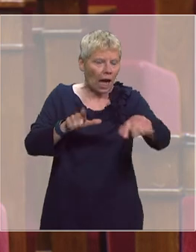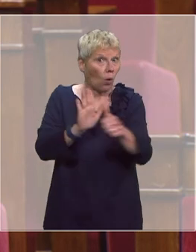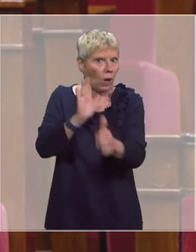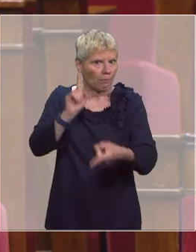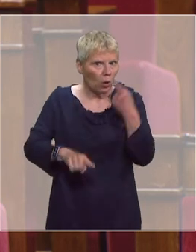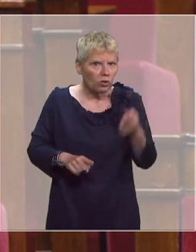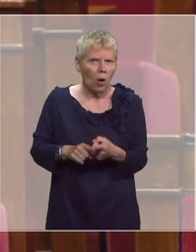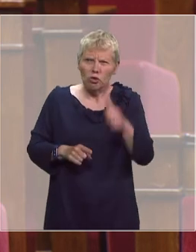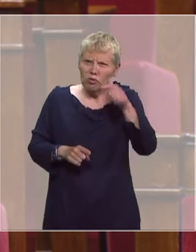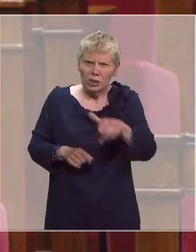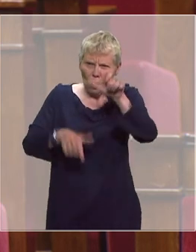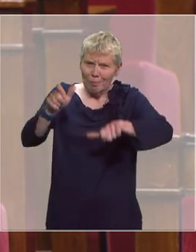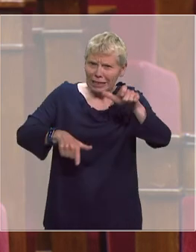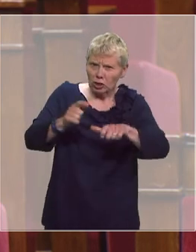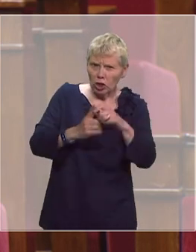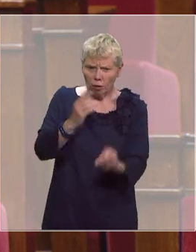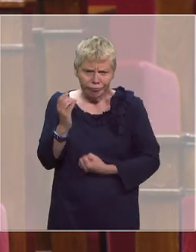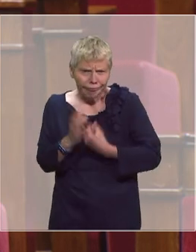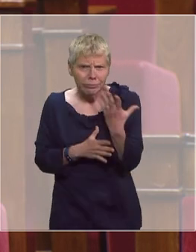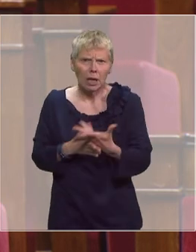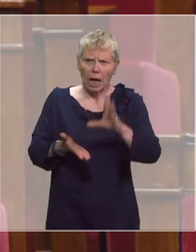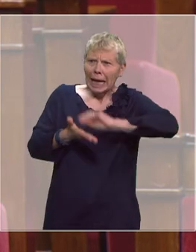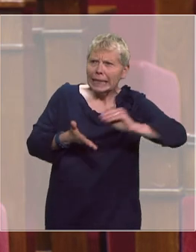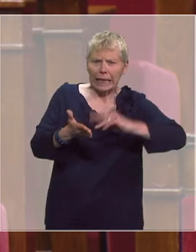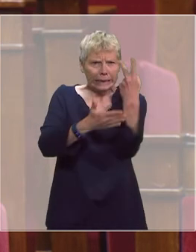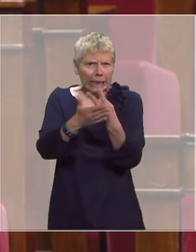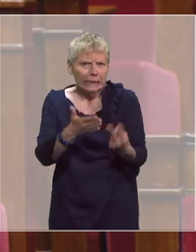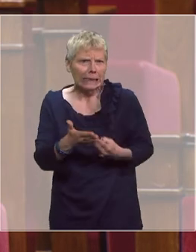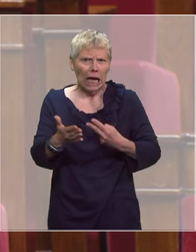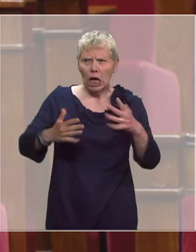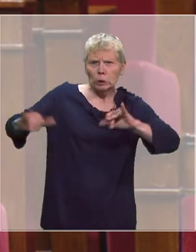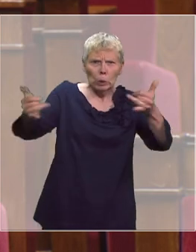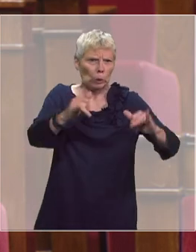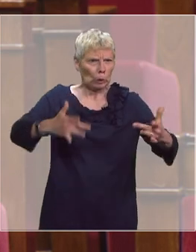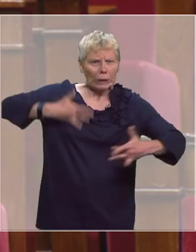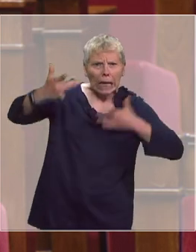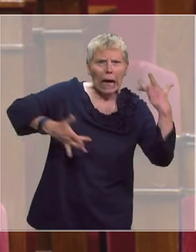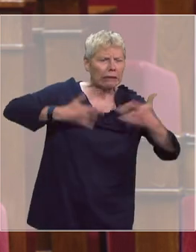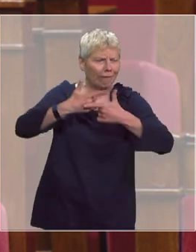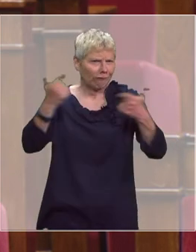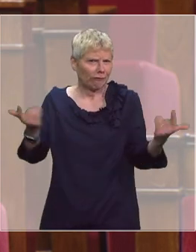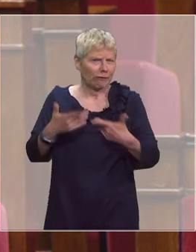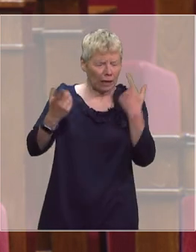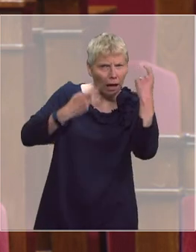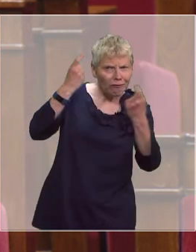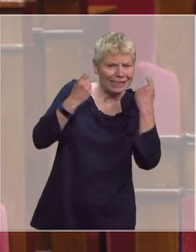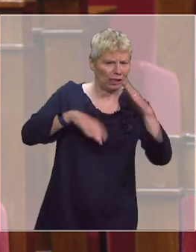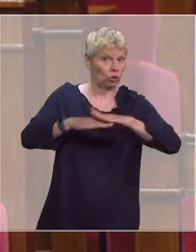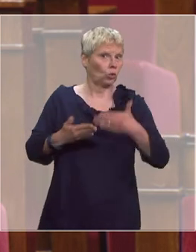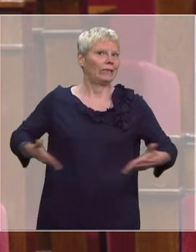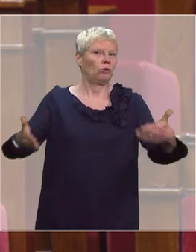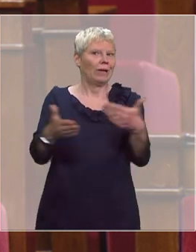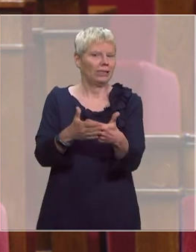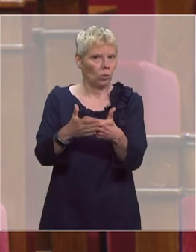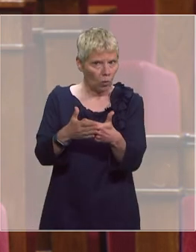jour, les créateurs se mobilisent, ils dessinent, ils écrivent, ils interprètent, ils jouent, ils donnent à réfléchir sur le moment que nous vivons, tout autant qu'ils nous